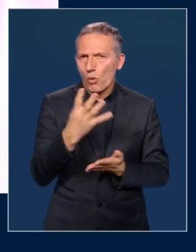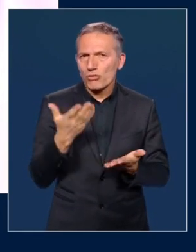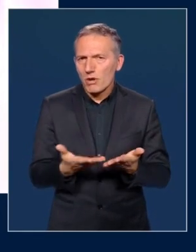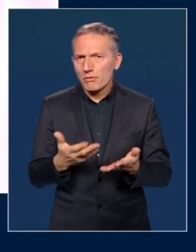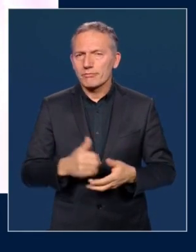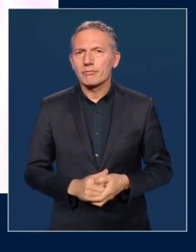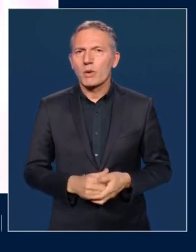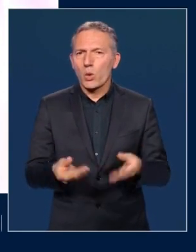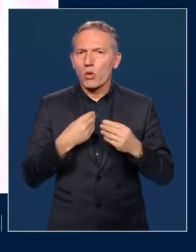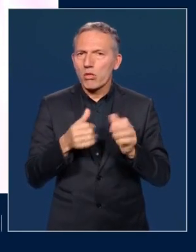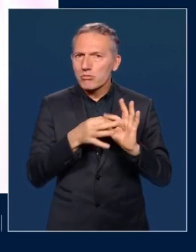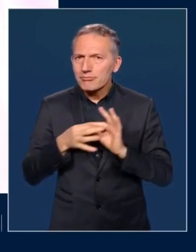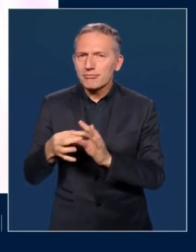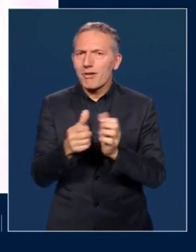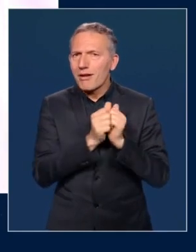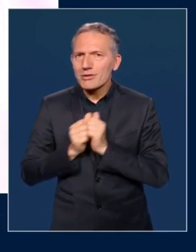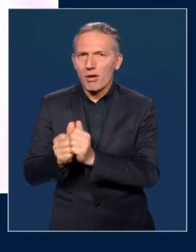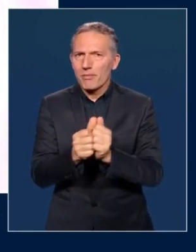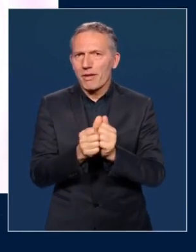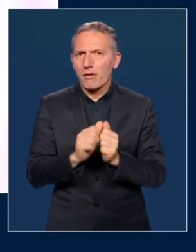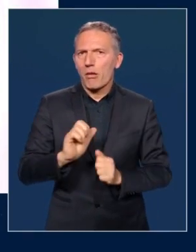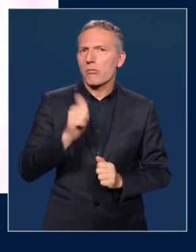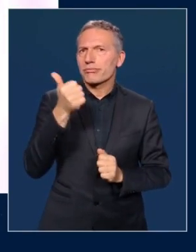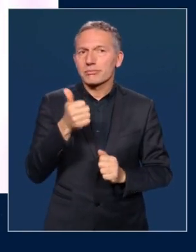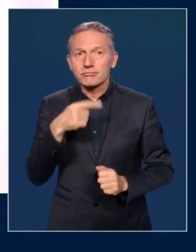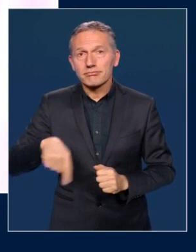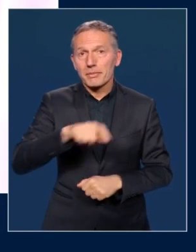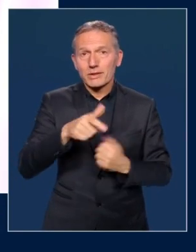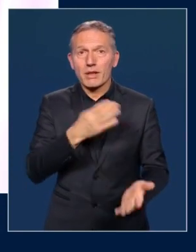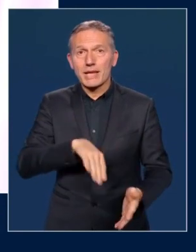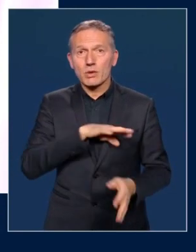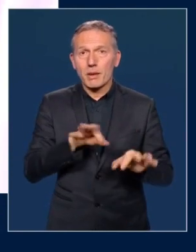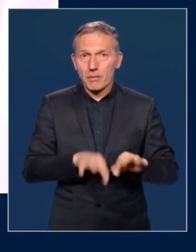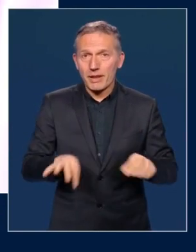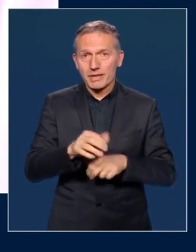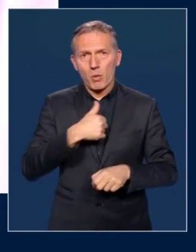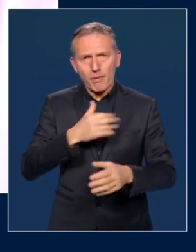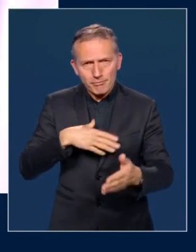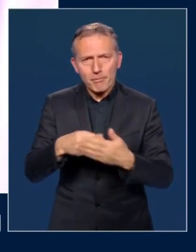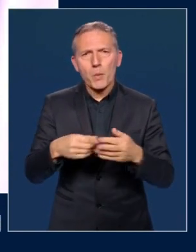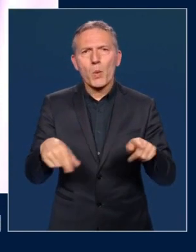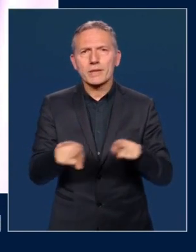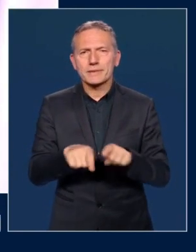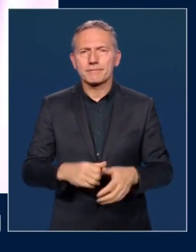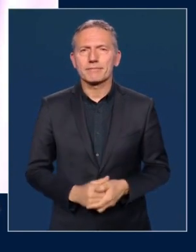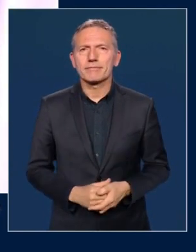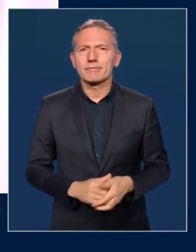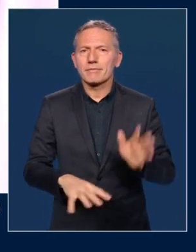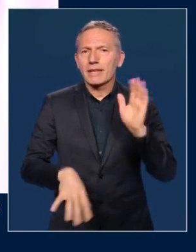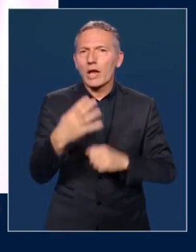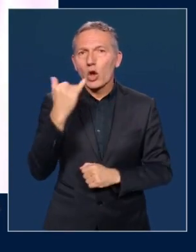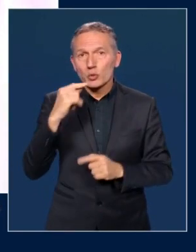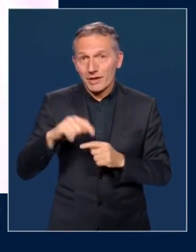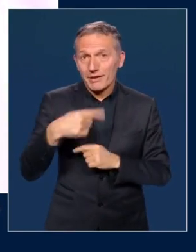nous rassembler, rassembler les principaux responsables de la nation, et je m'y impliquerai. Et le 14